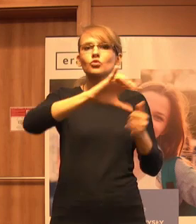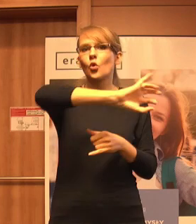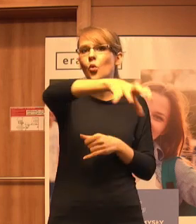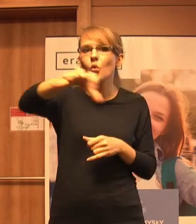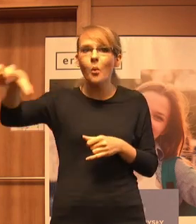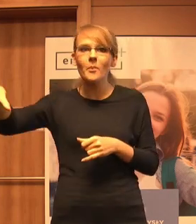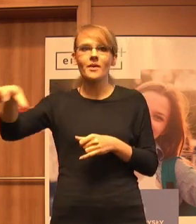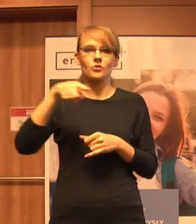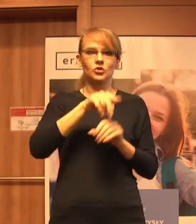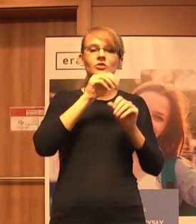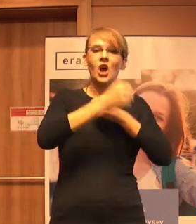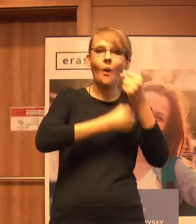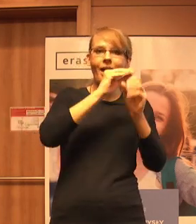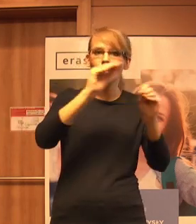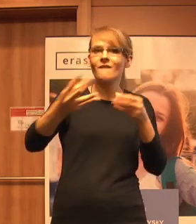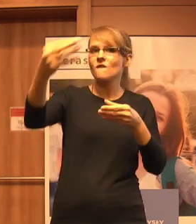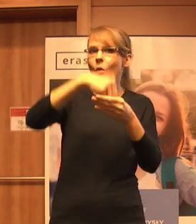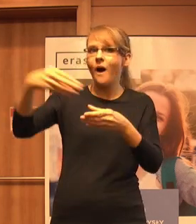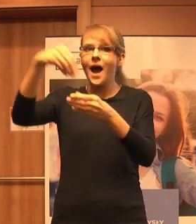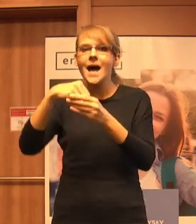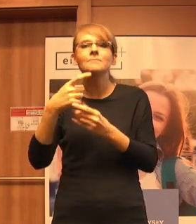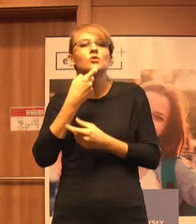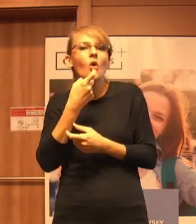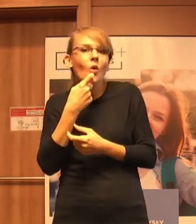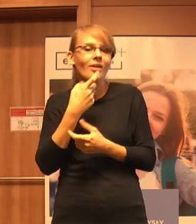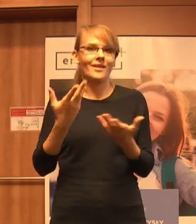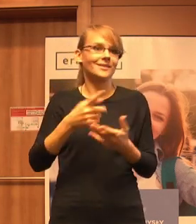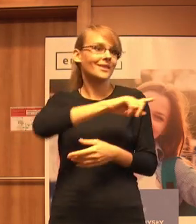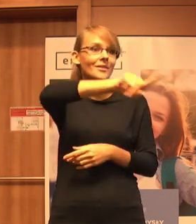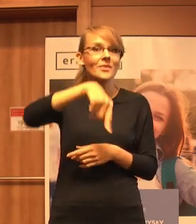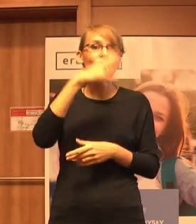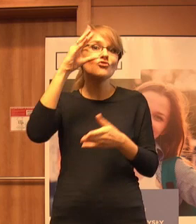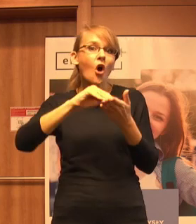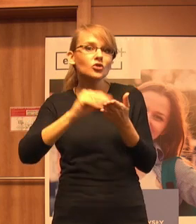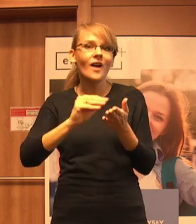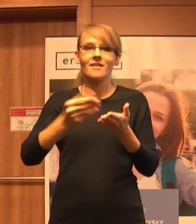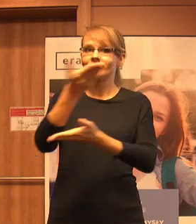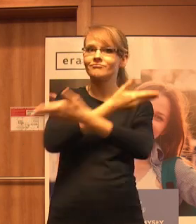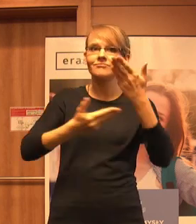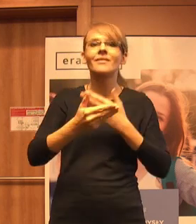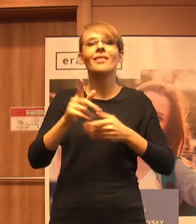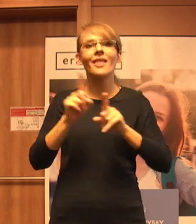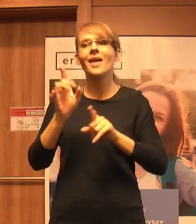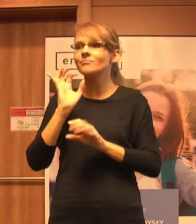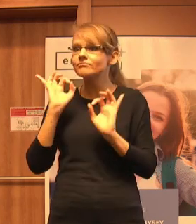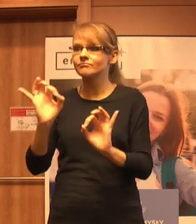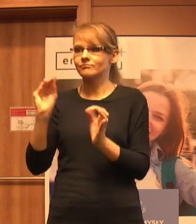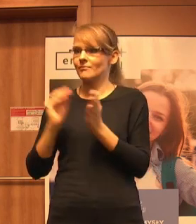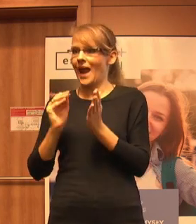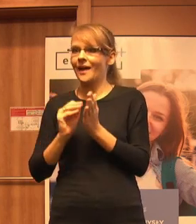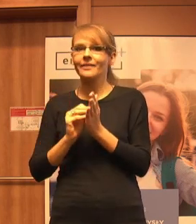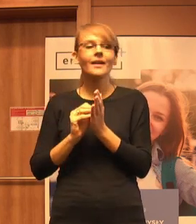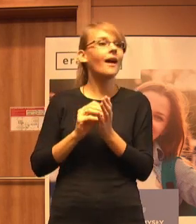działania edukacyjne. Tam też wymieniamy się doświadczeniami i dobrymi praktykami, także też budujemy